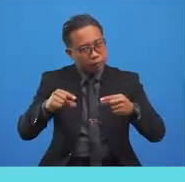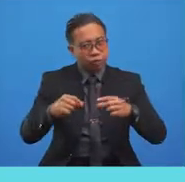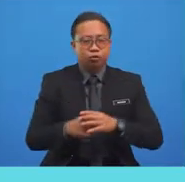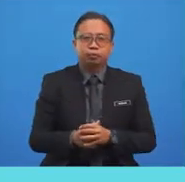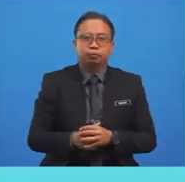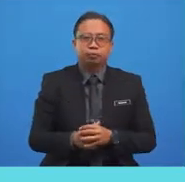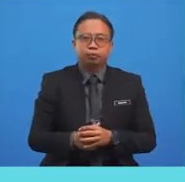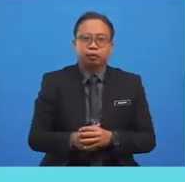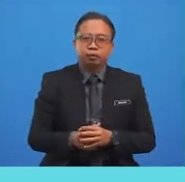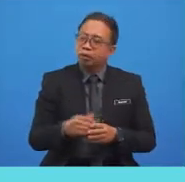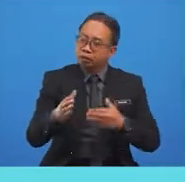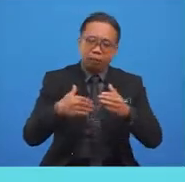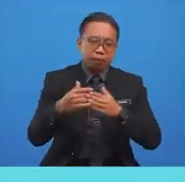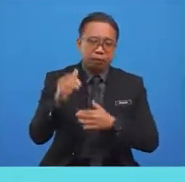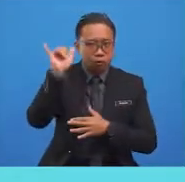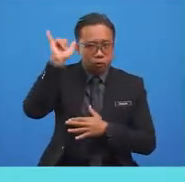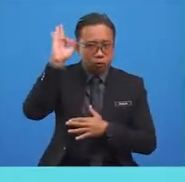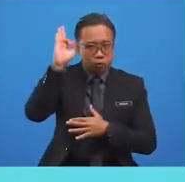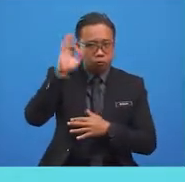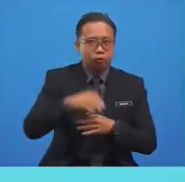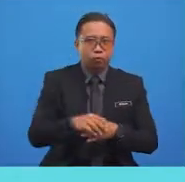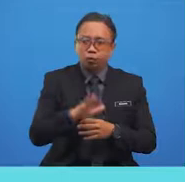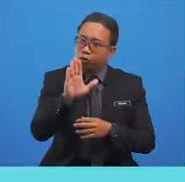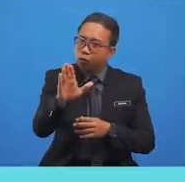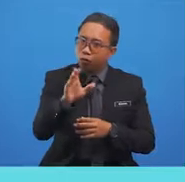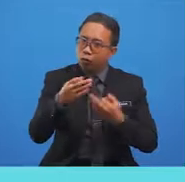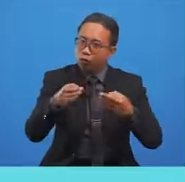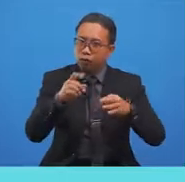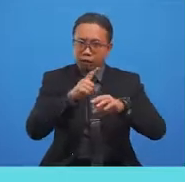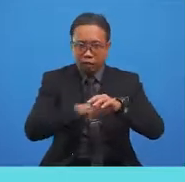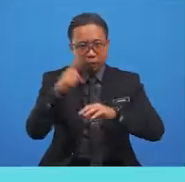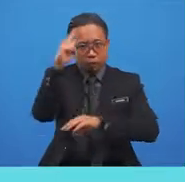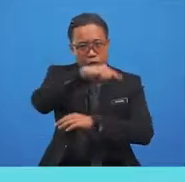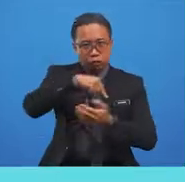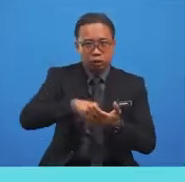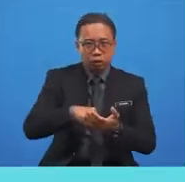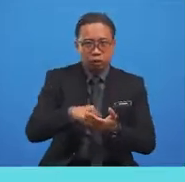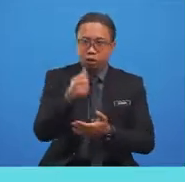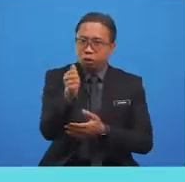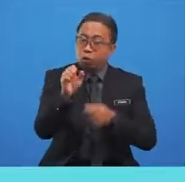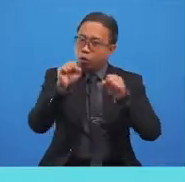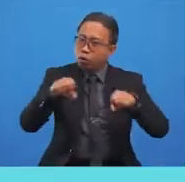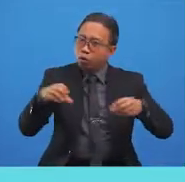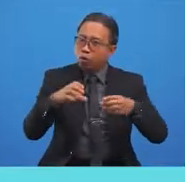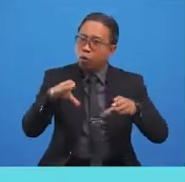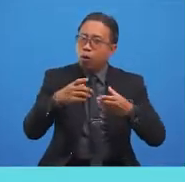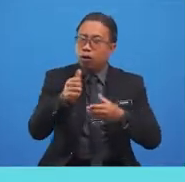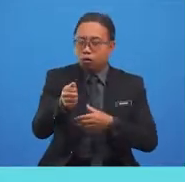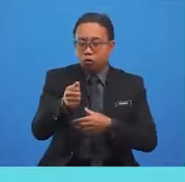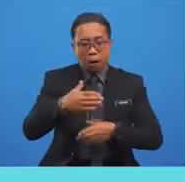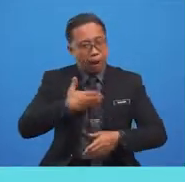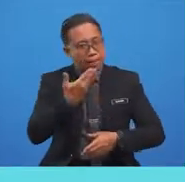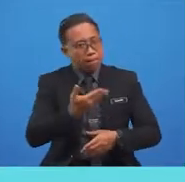It is alright, Yusuf. It is your free time today. You can do what makes you